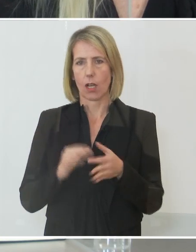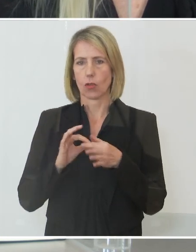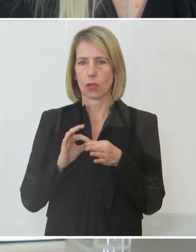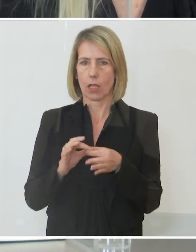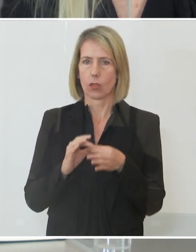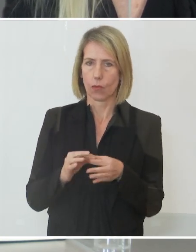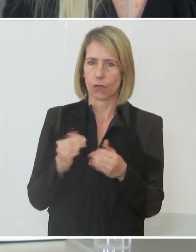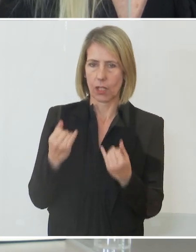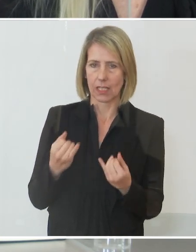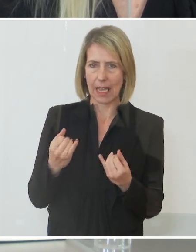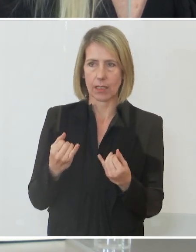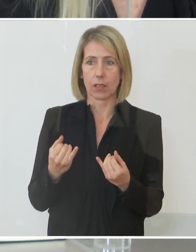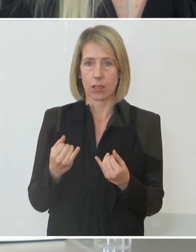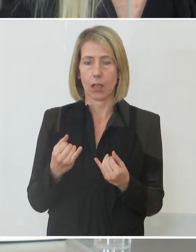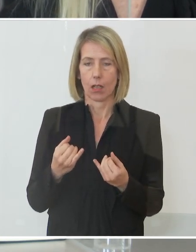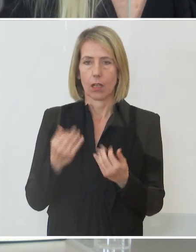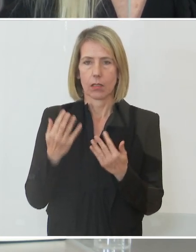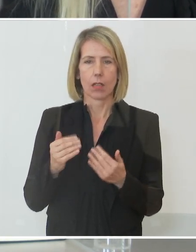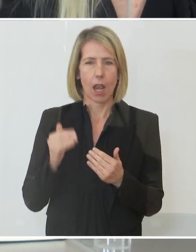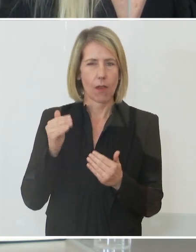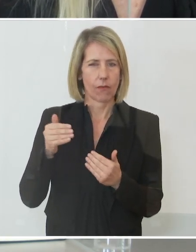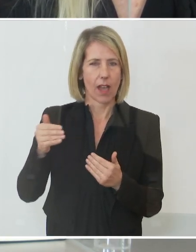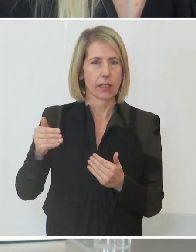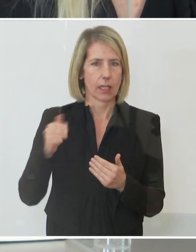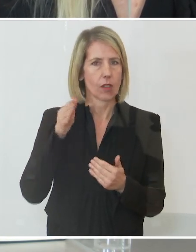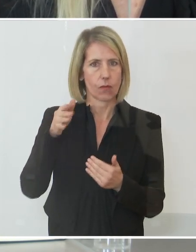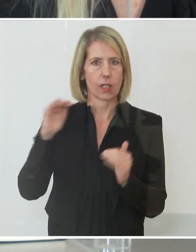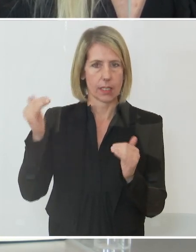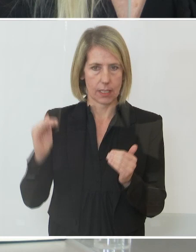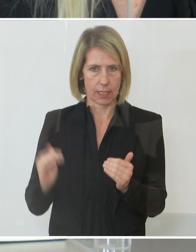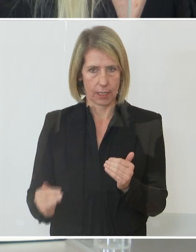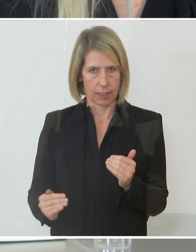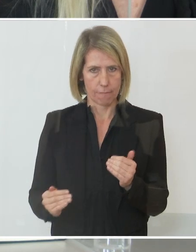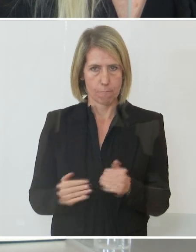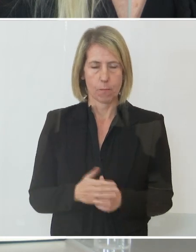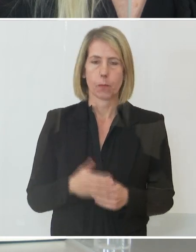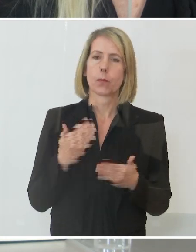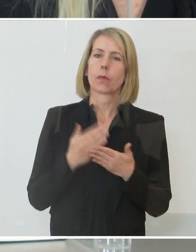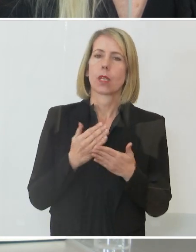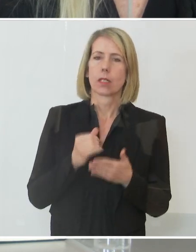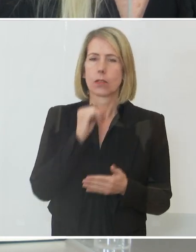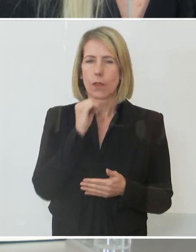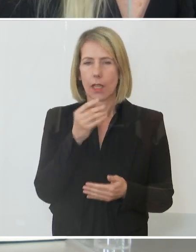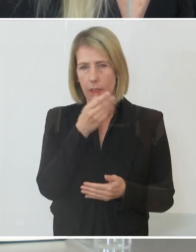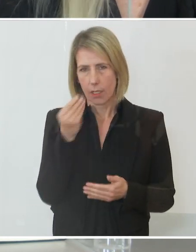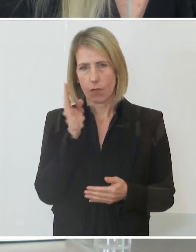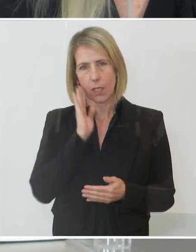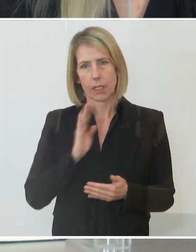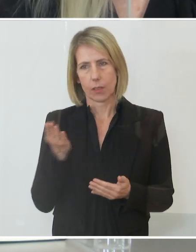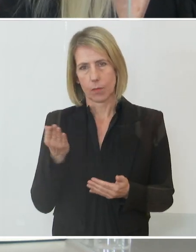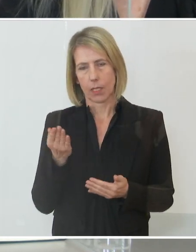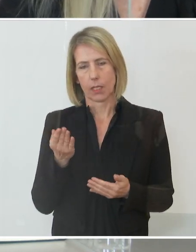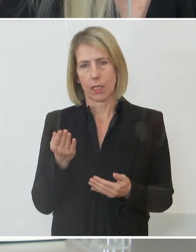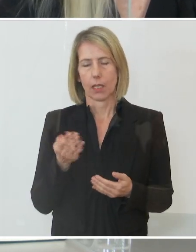dass also die Zahlen noch einmal heruntergehen werden. Und man darf nie vergessen, wie hart die